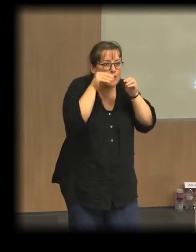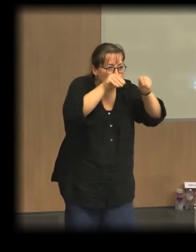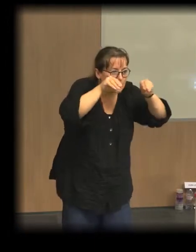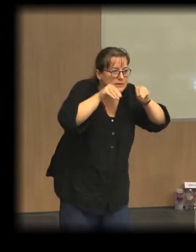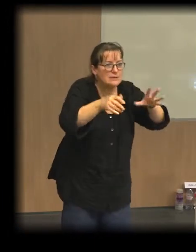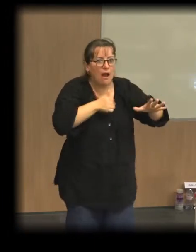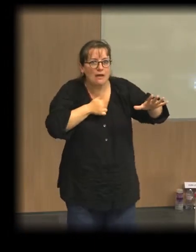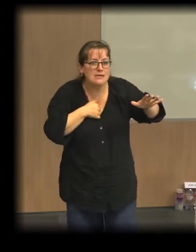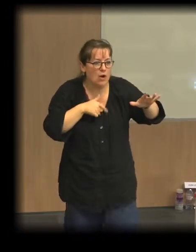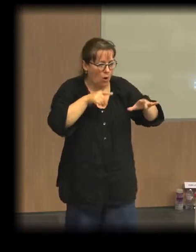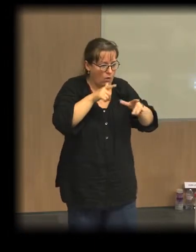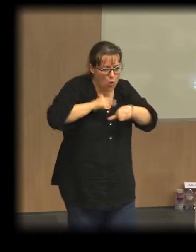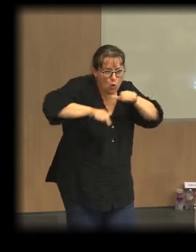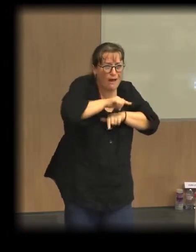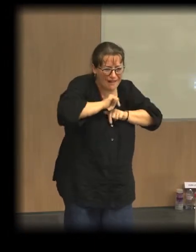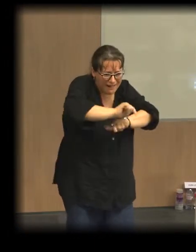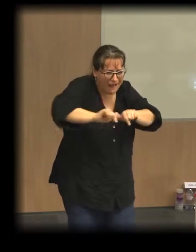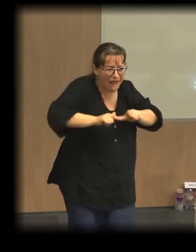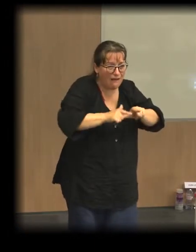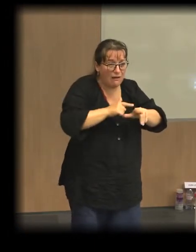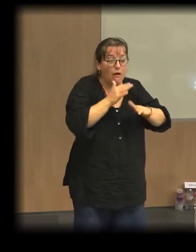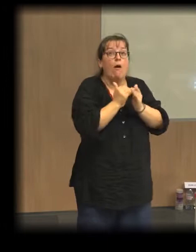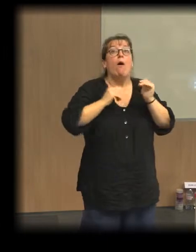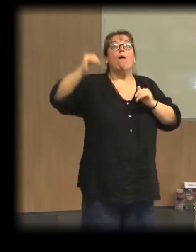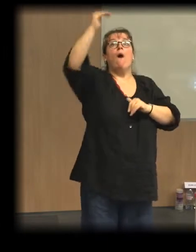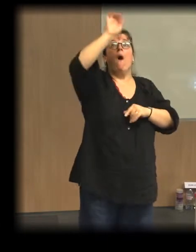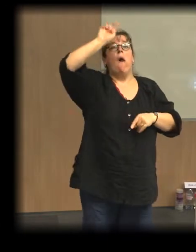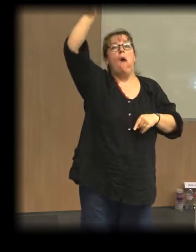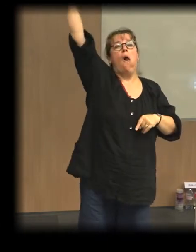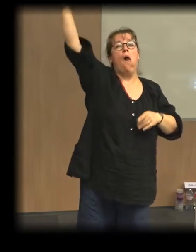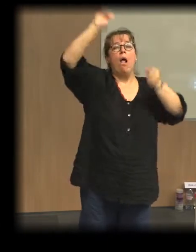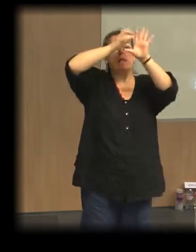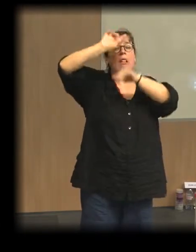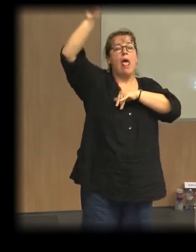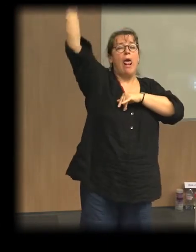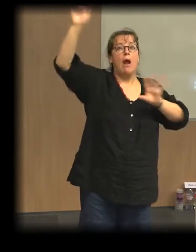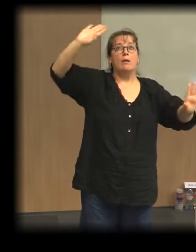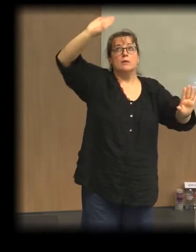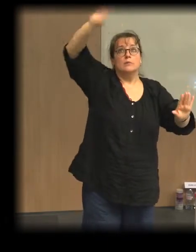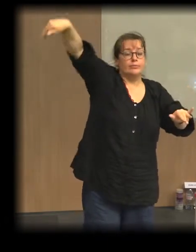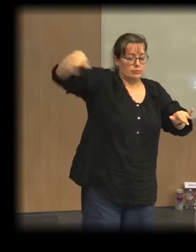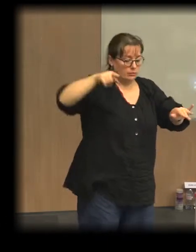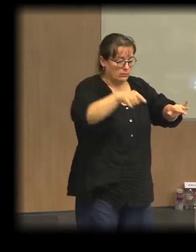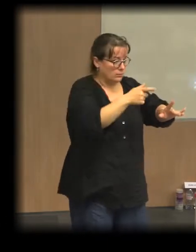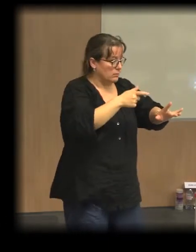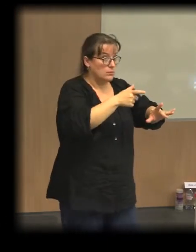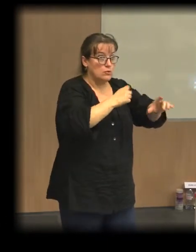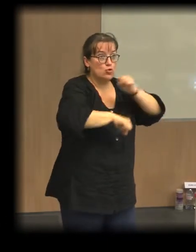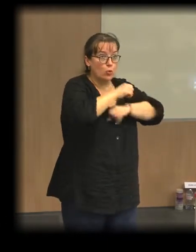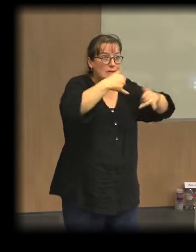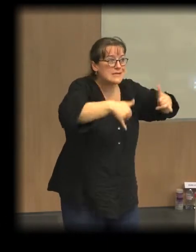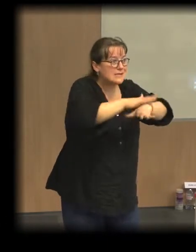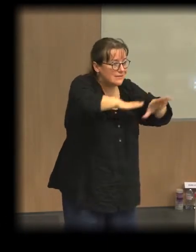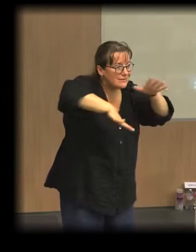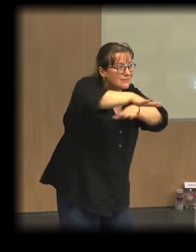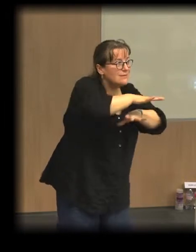avec des artisans. Et c'est avec ceux-ci et non pas avec les grands groupes que l'économie sociale et solidaire peut faire des alliances. À travers de nouvelles formes de